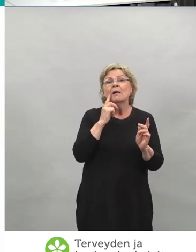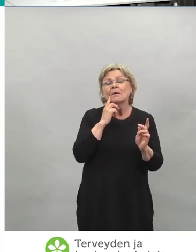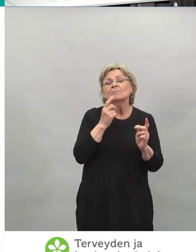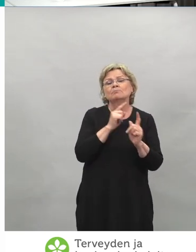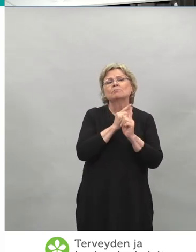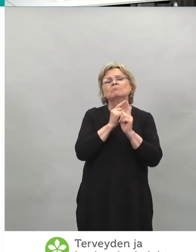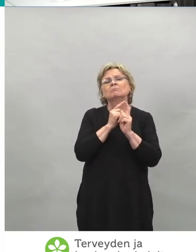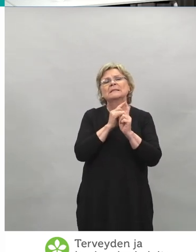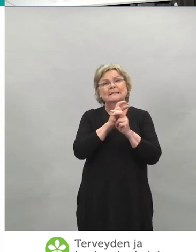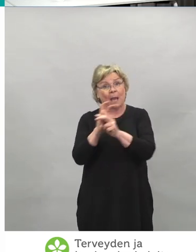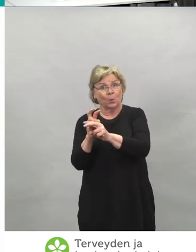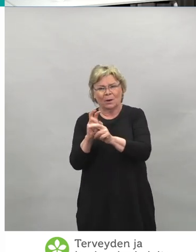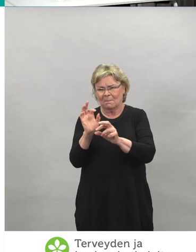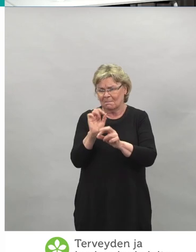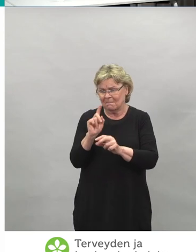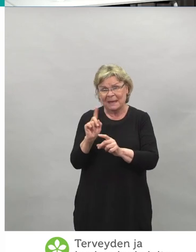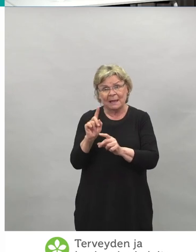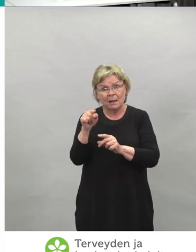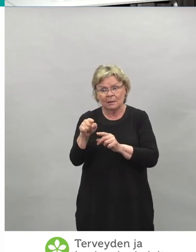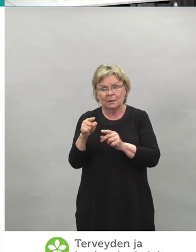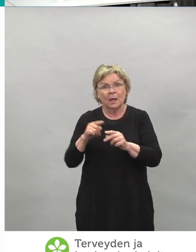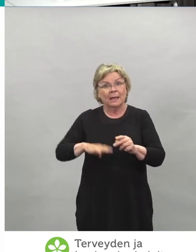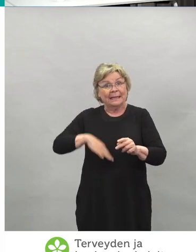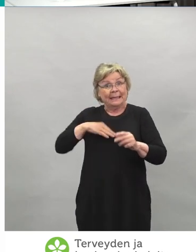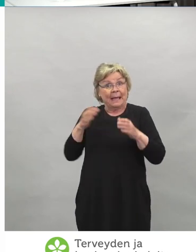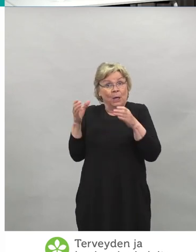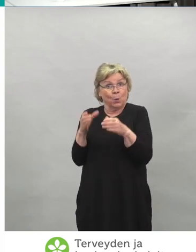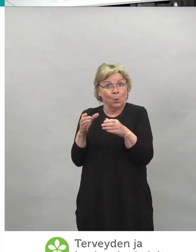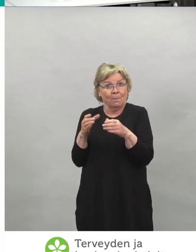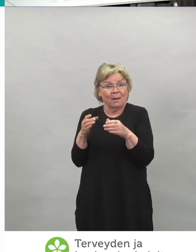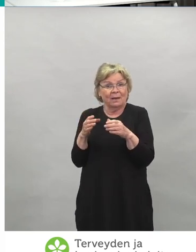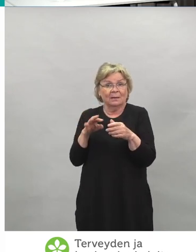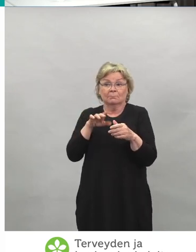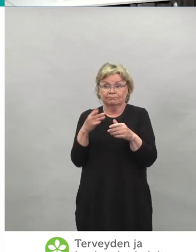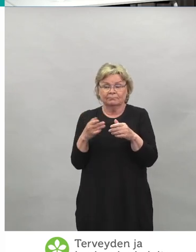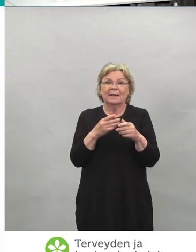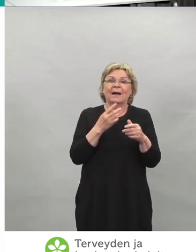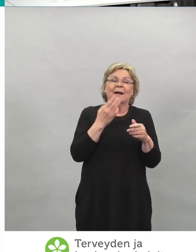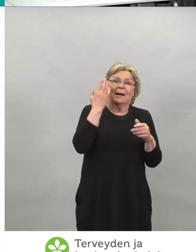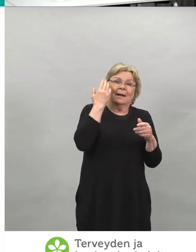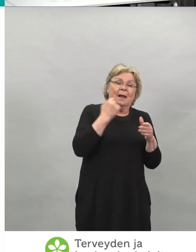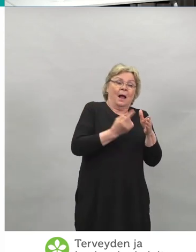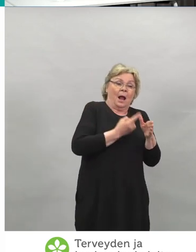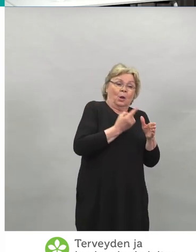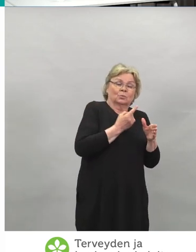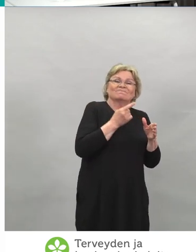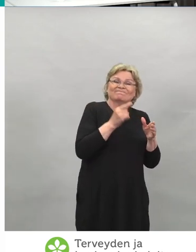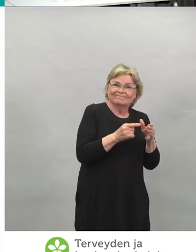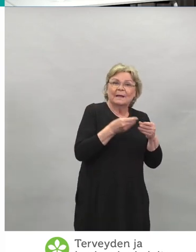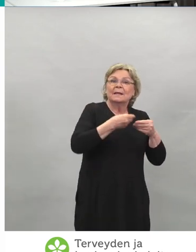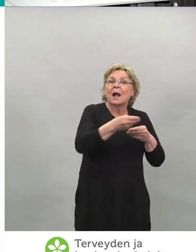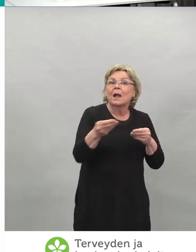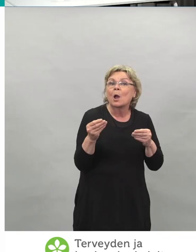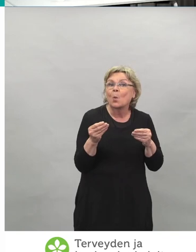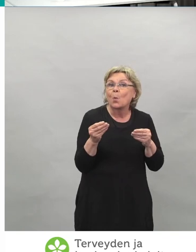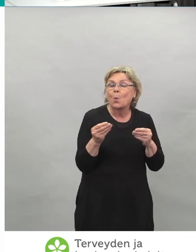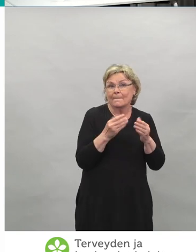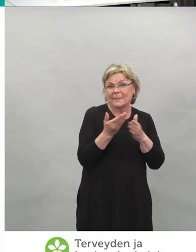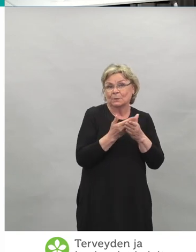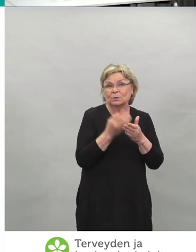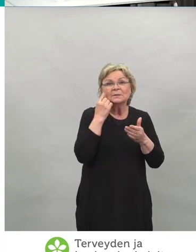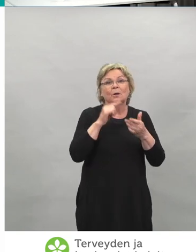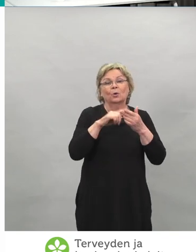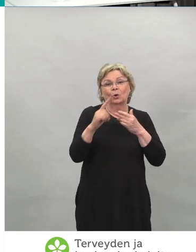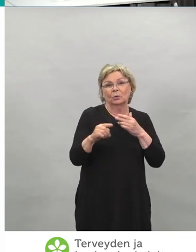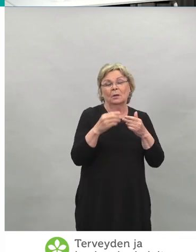silloinkin, tai mitä ryhmää milloinkin rokotetaan. Eli ihan ensiksi rokote tai jakeluperuste oli nämä ensilinjan